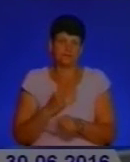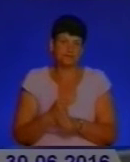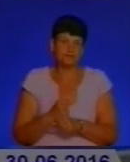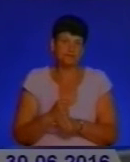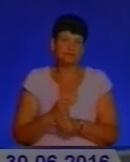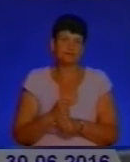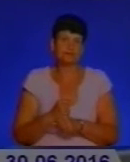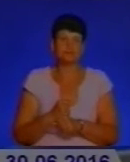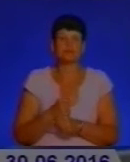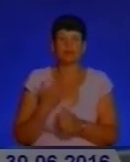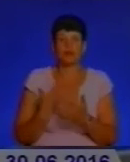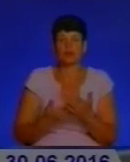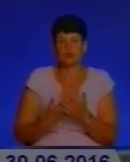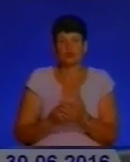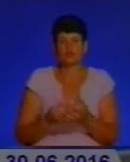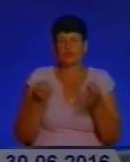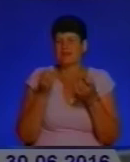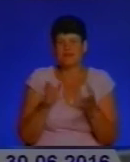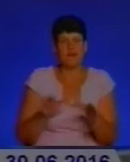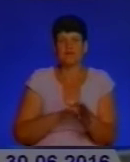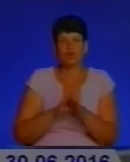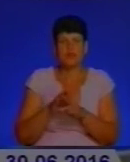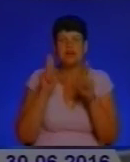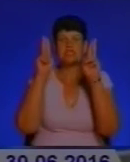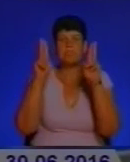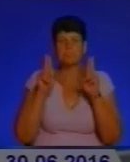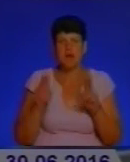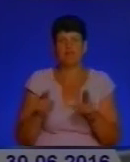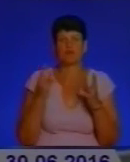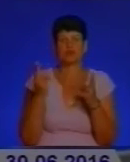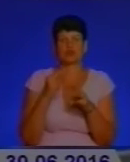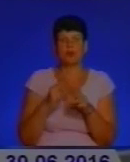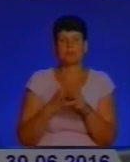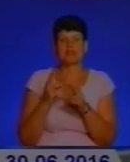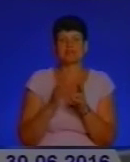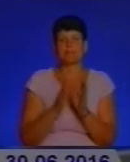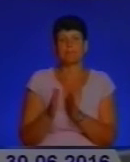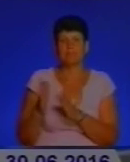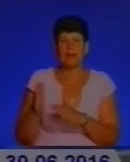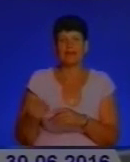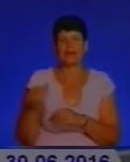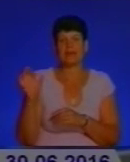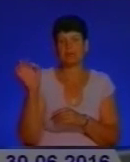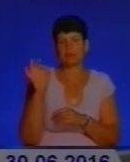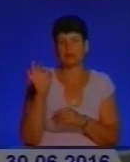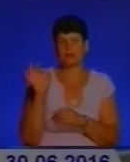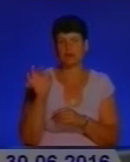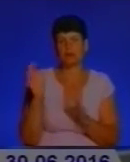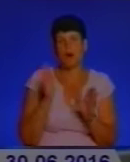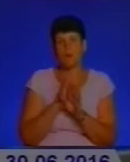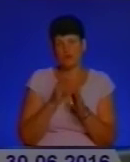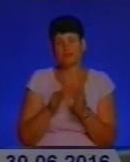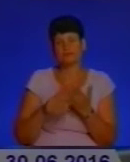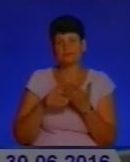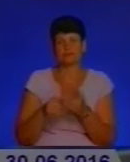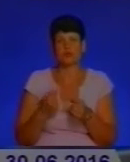Тобто елементарні недотримання правил пожежної безпеки, температура повітря тому сприяє і